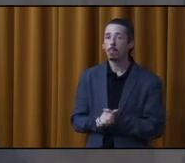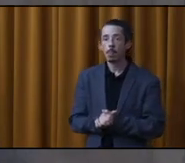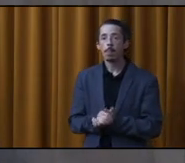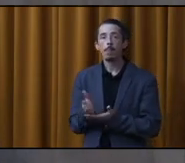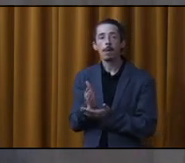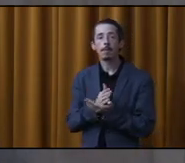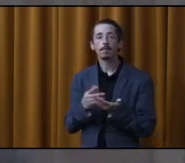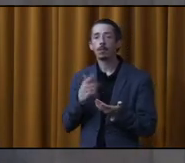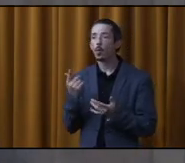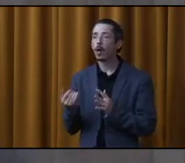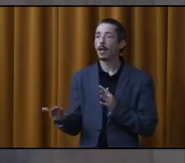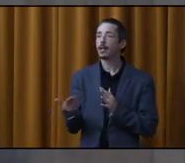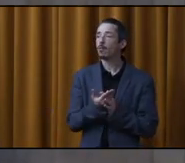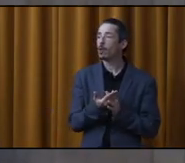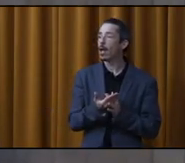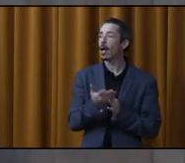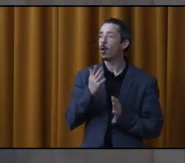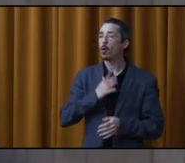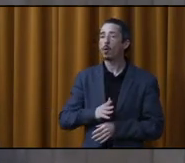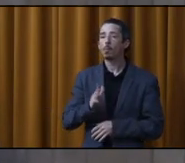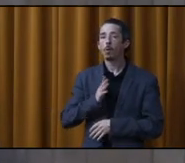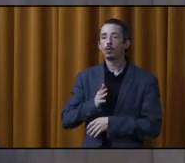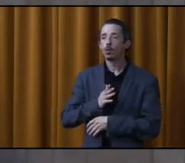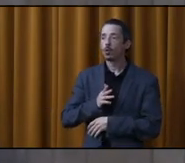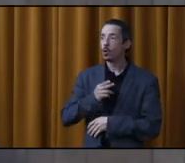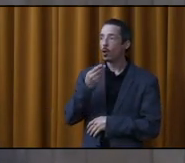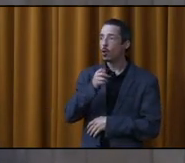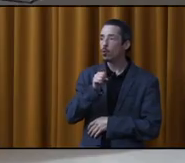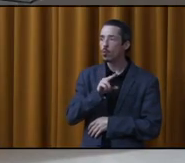Donc, prochain intervenant, M. Hou-Fang.